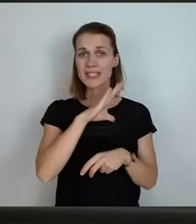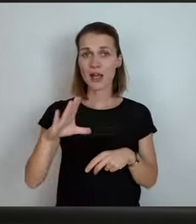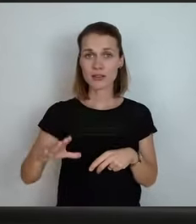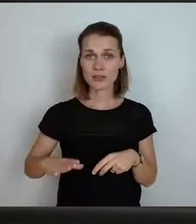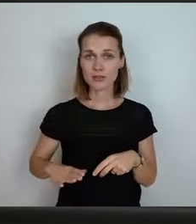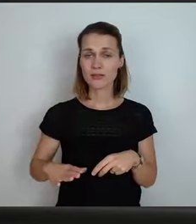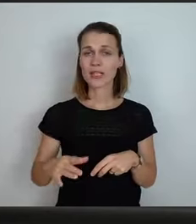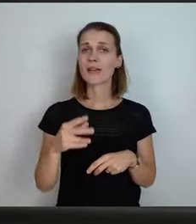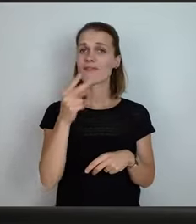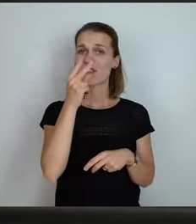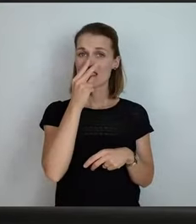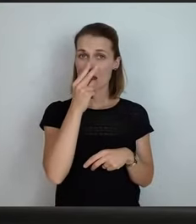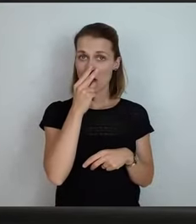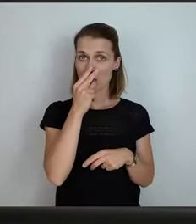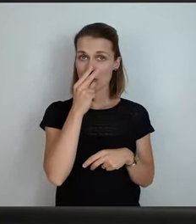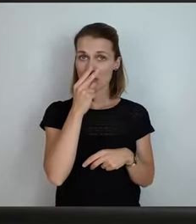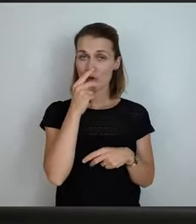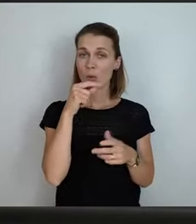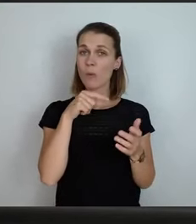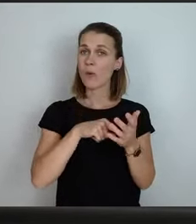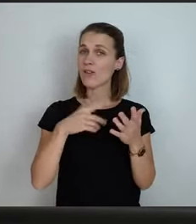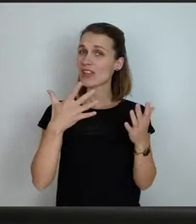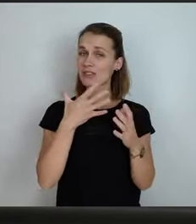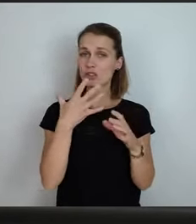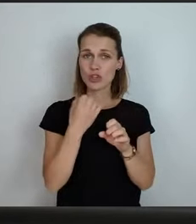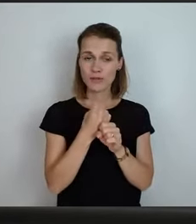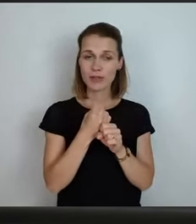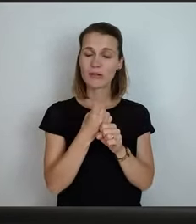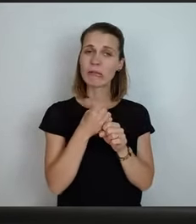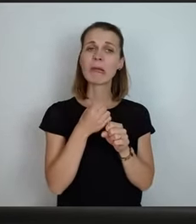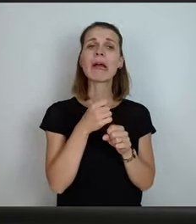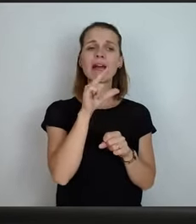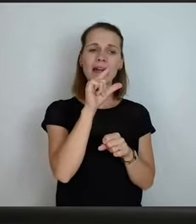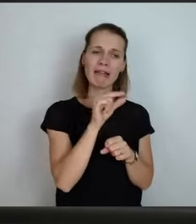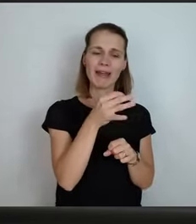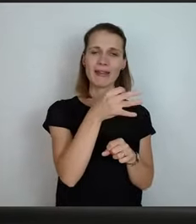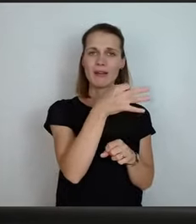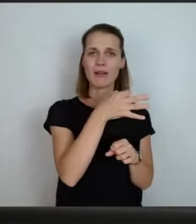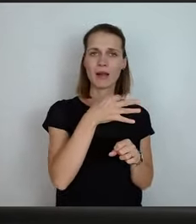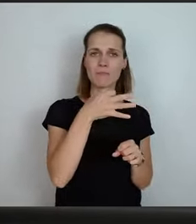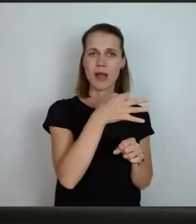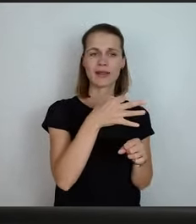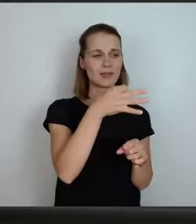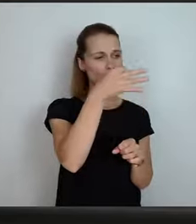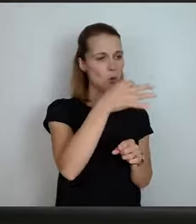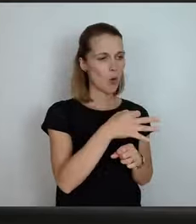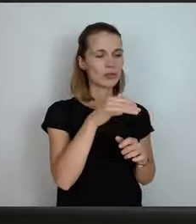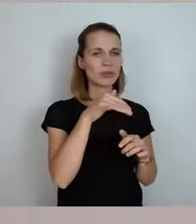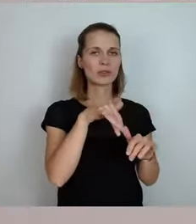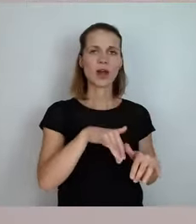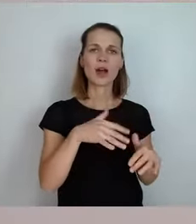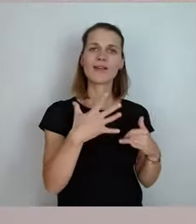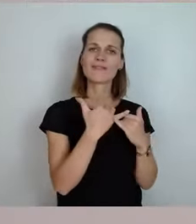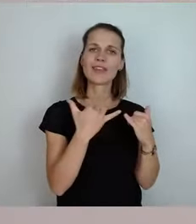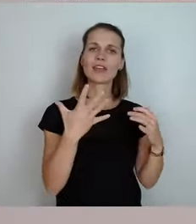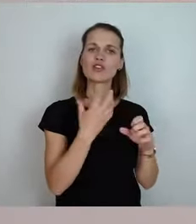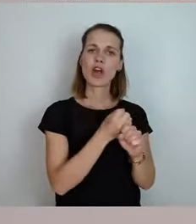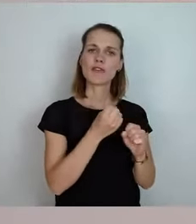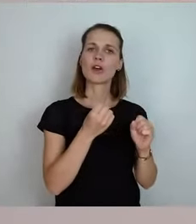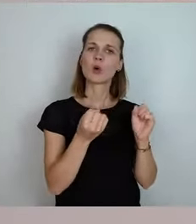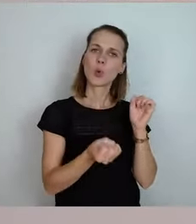auch in den kleineren Gemeinden kulturelles Leben stattfinden kann. Also